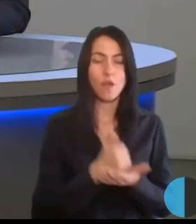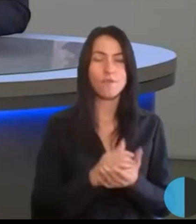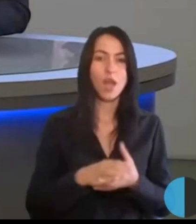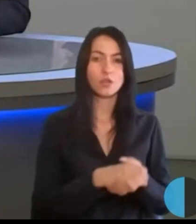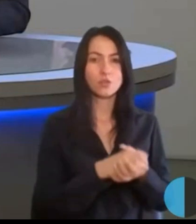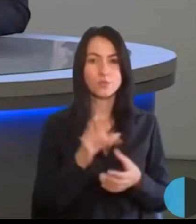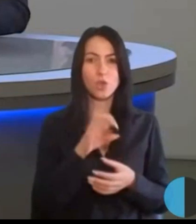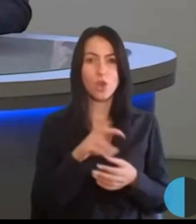України, була з нами на зв'язку. за